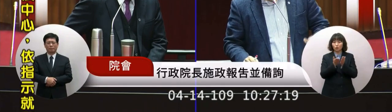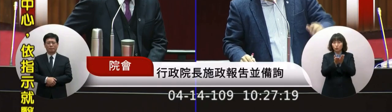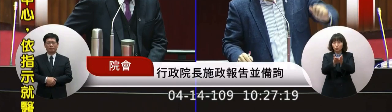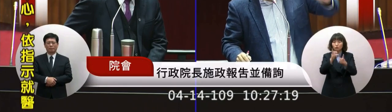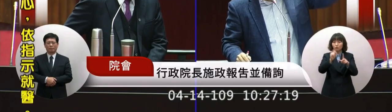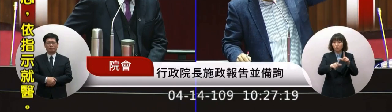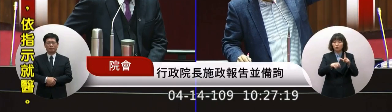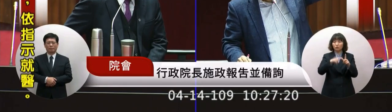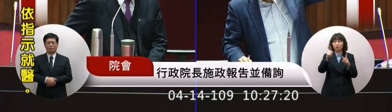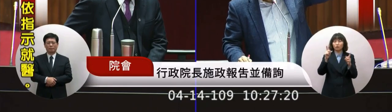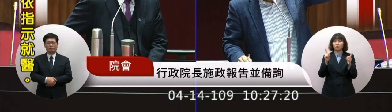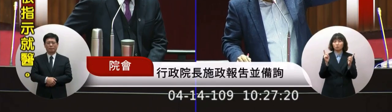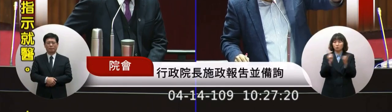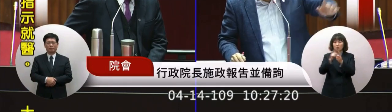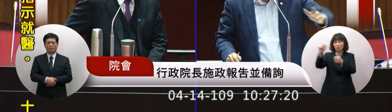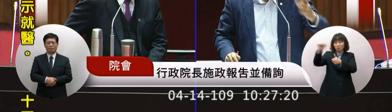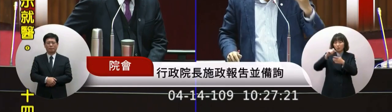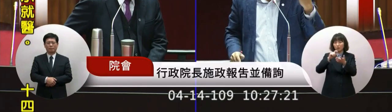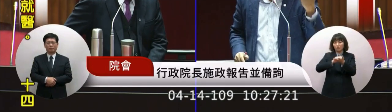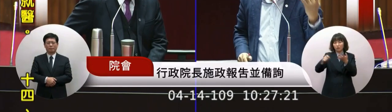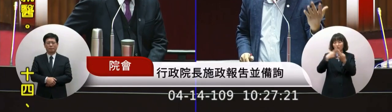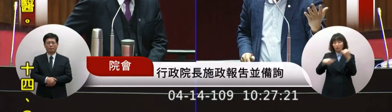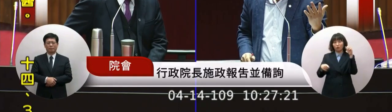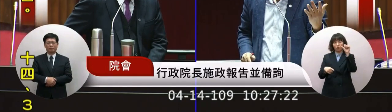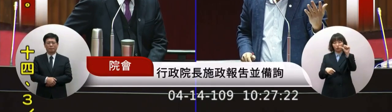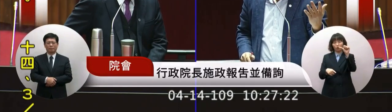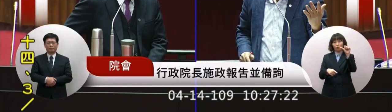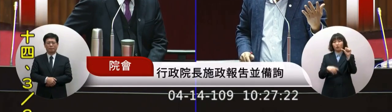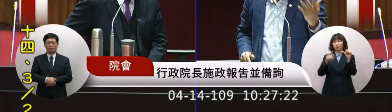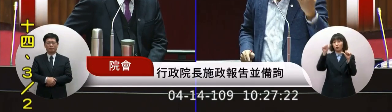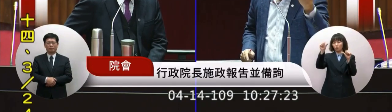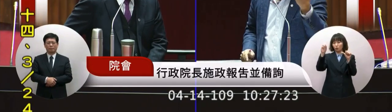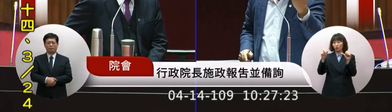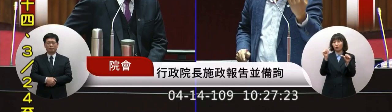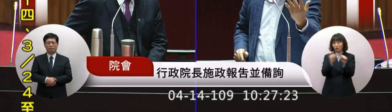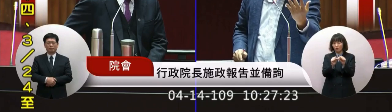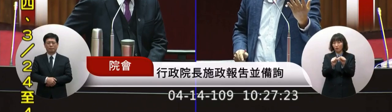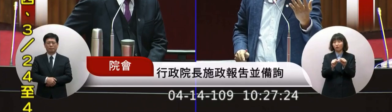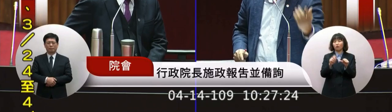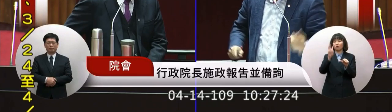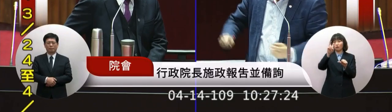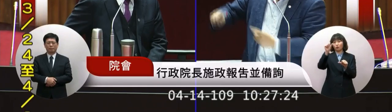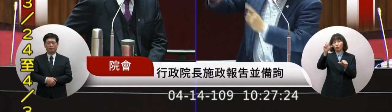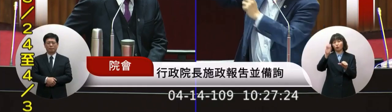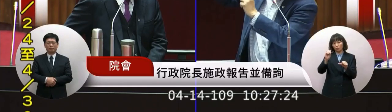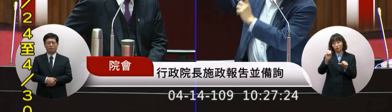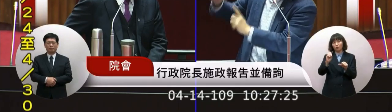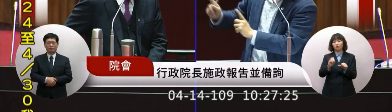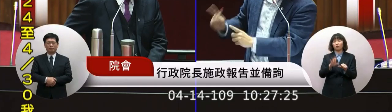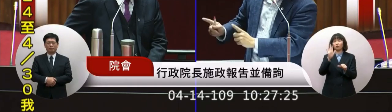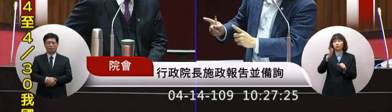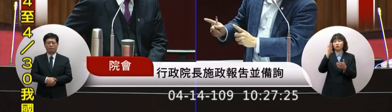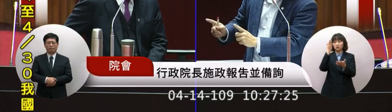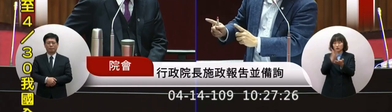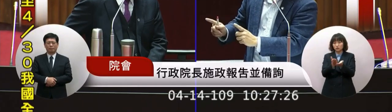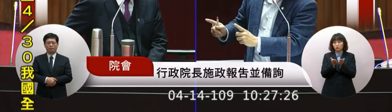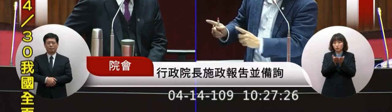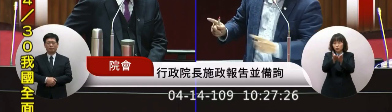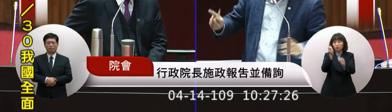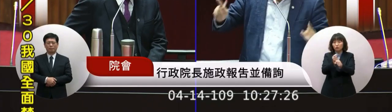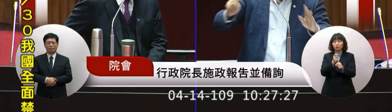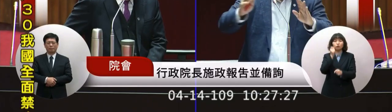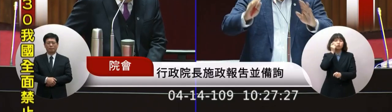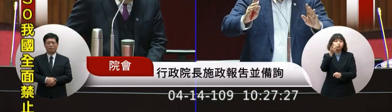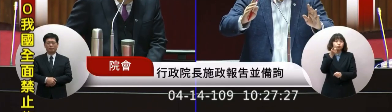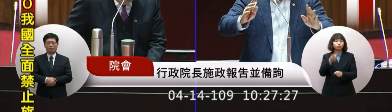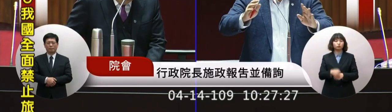那張都五萬那一張都五萬那也有25萬那又禁港一個月院